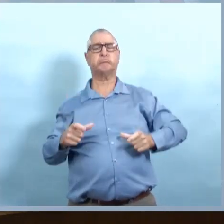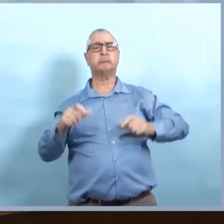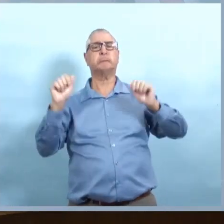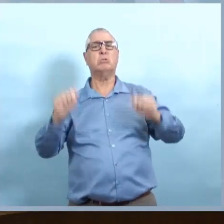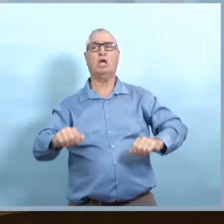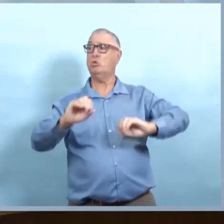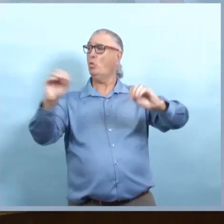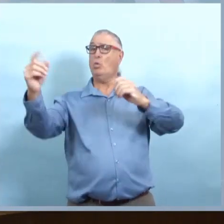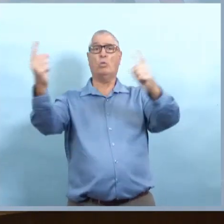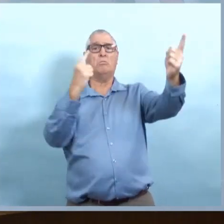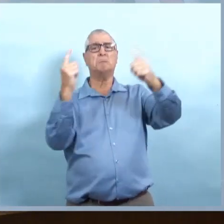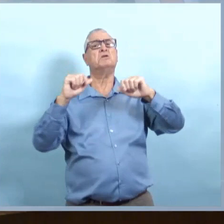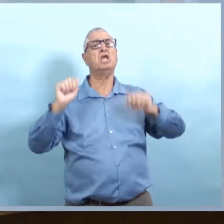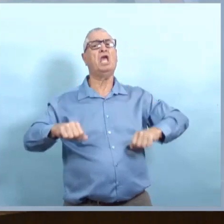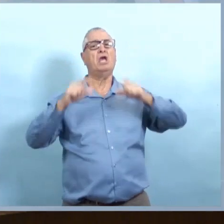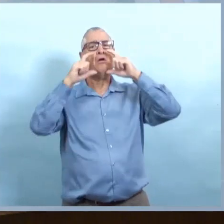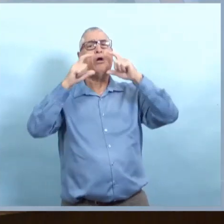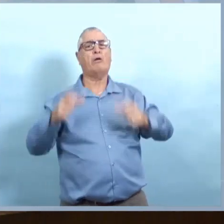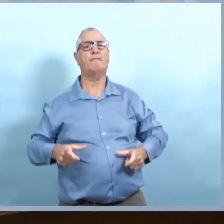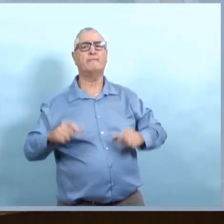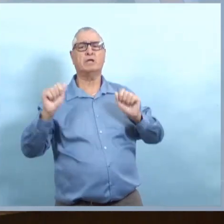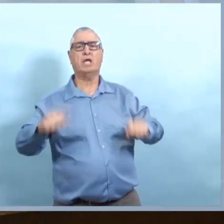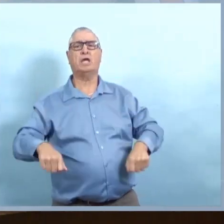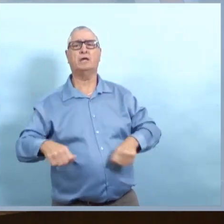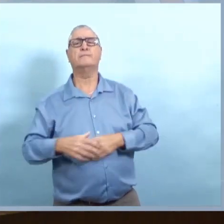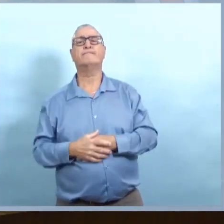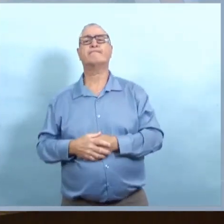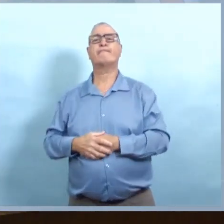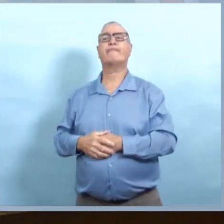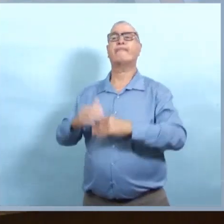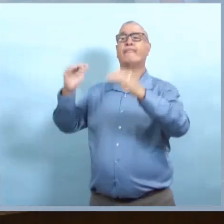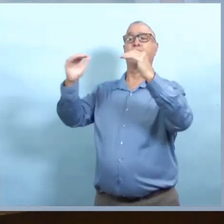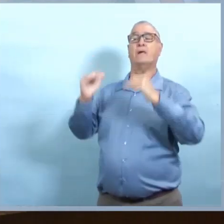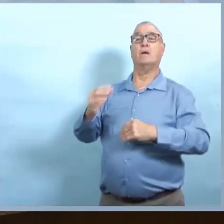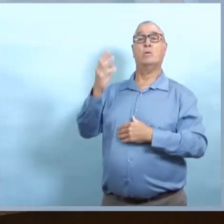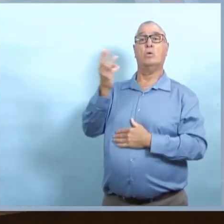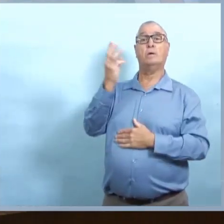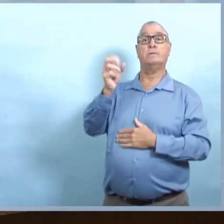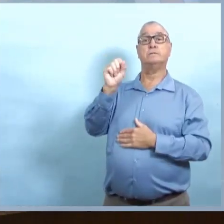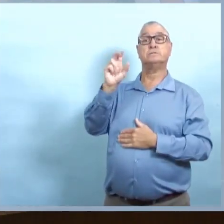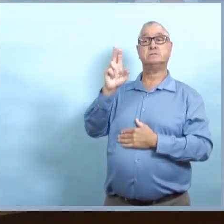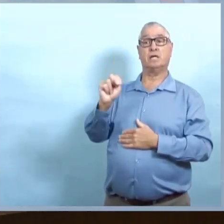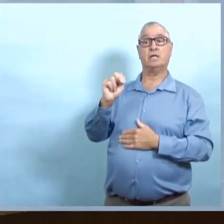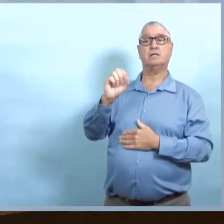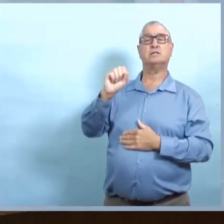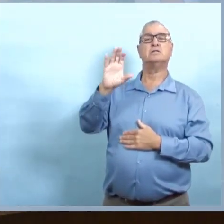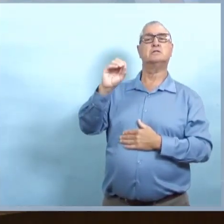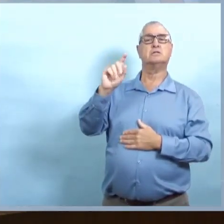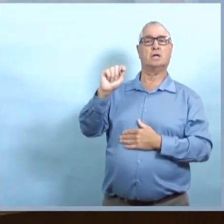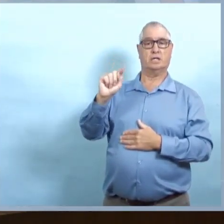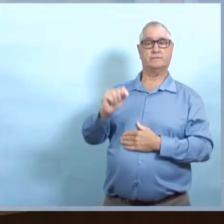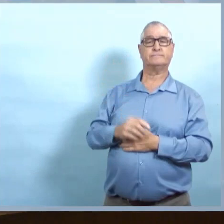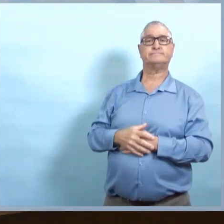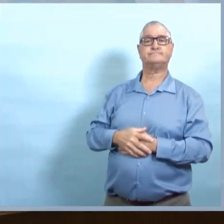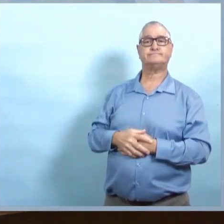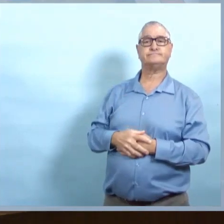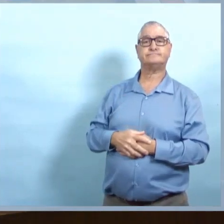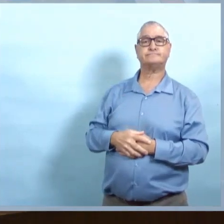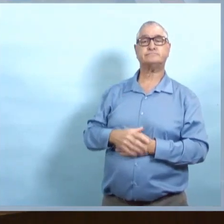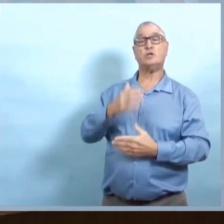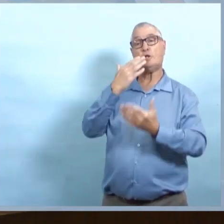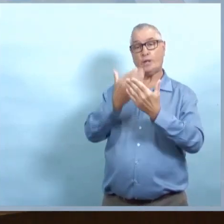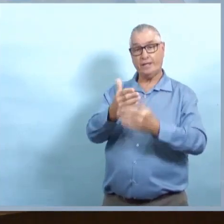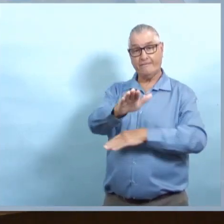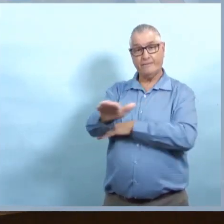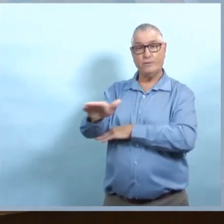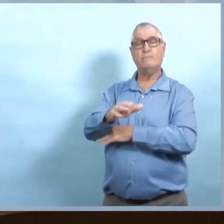Autrement, ce n'est pas exigé. Ce que nous disons, c'est que si vous êtes assis dans votre bureau et que l'éloignement est maintenu, il